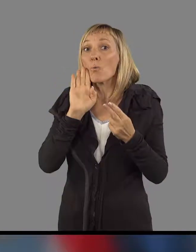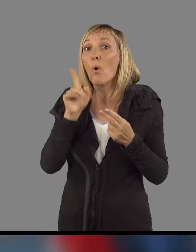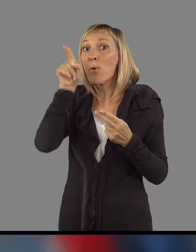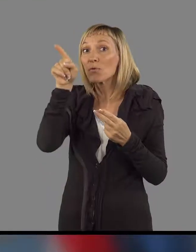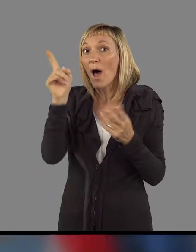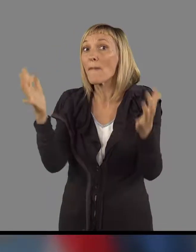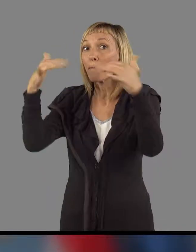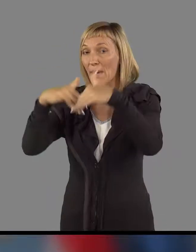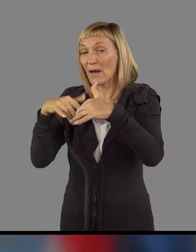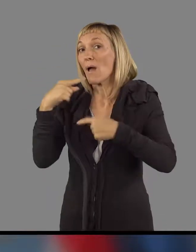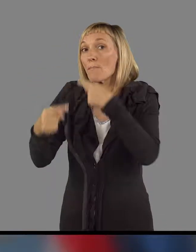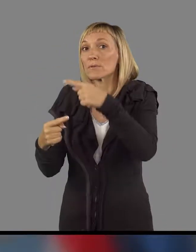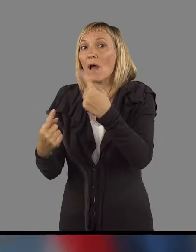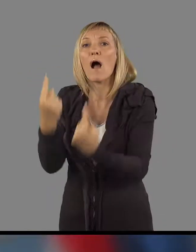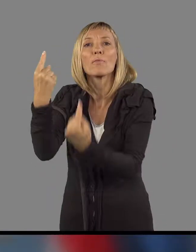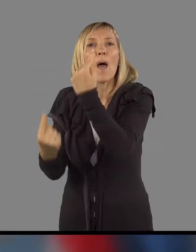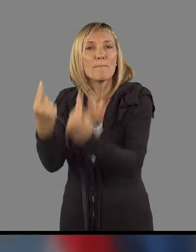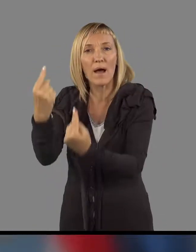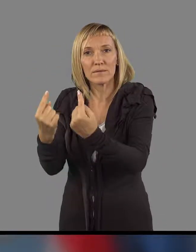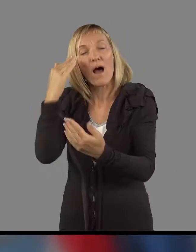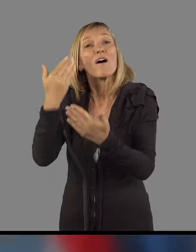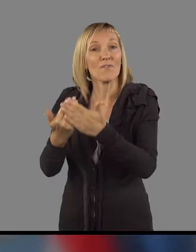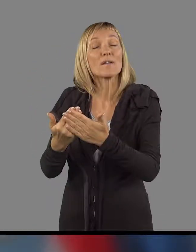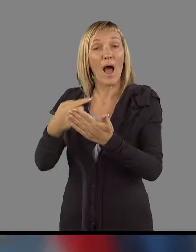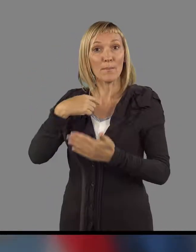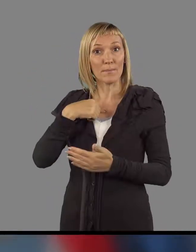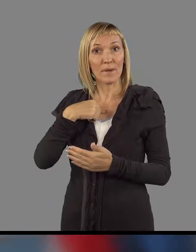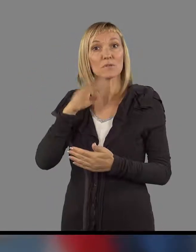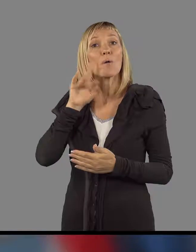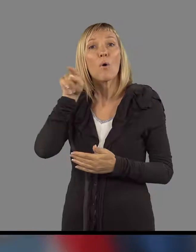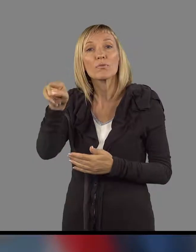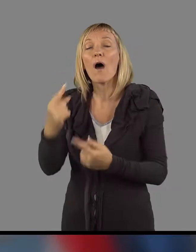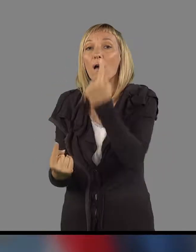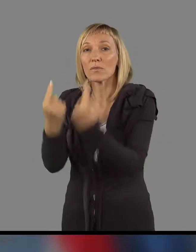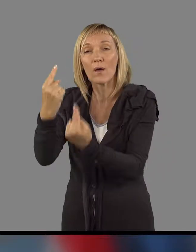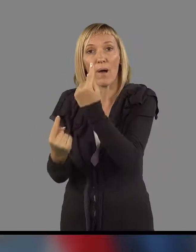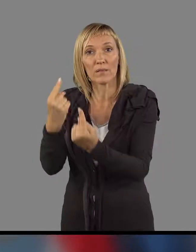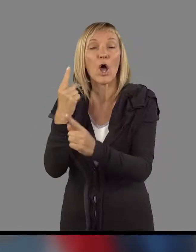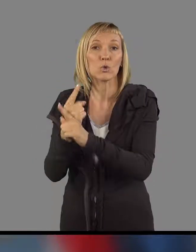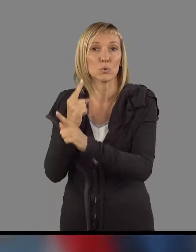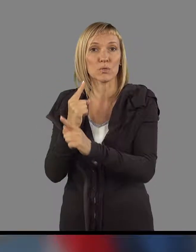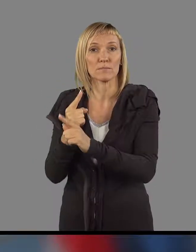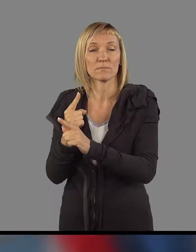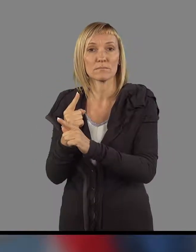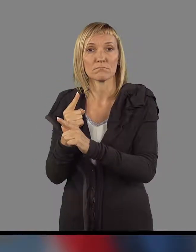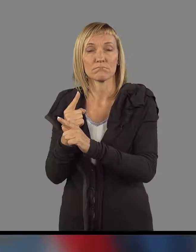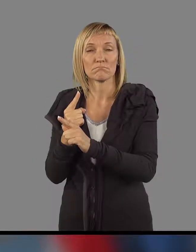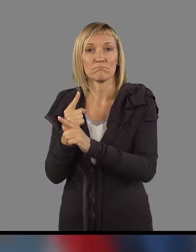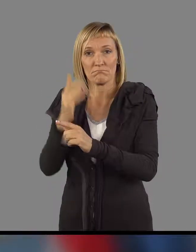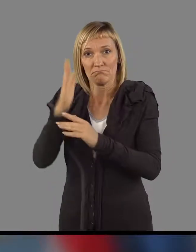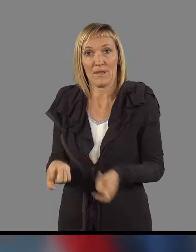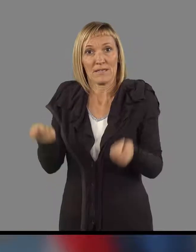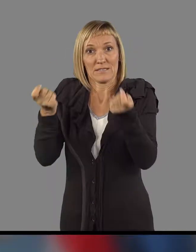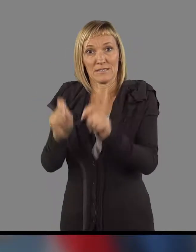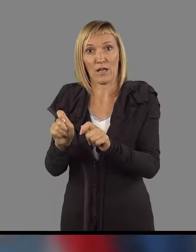parlamentu potekala razprava, verjamem, da bo razprava tudi na koncu